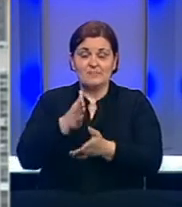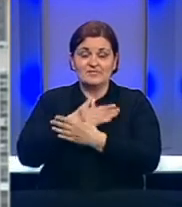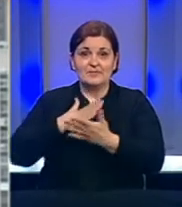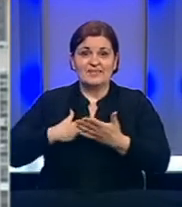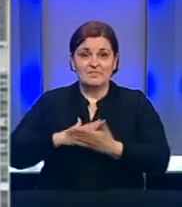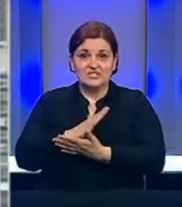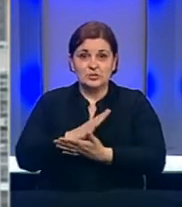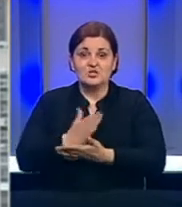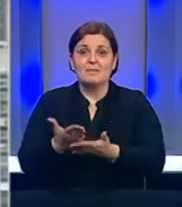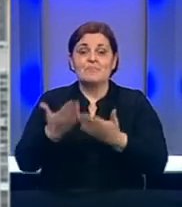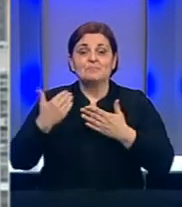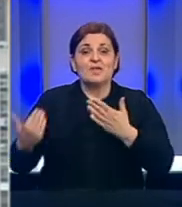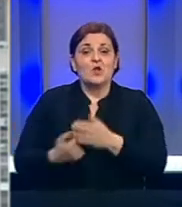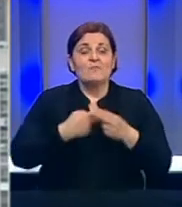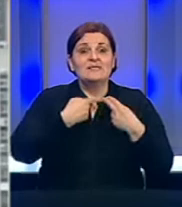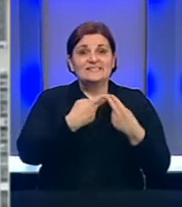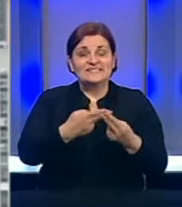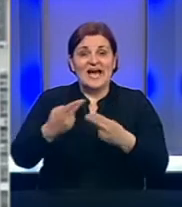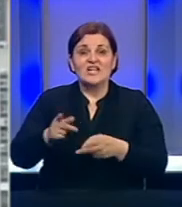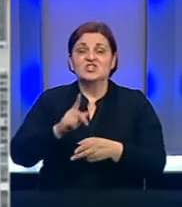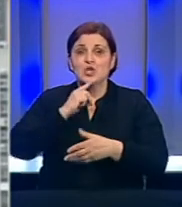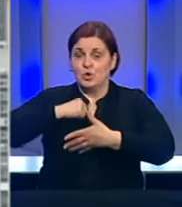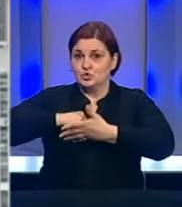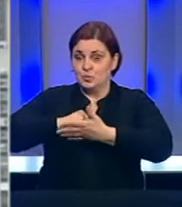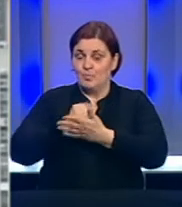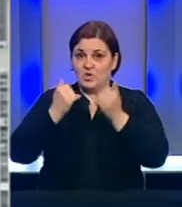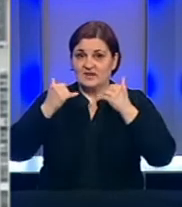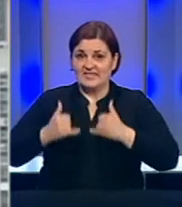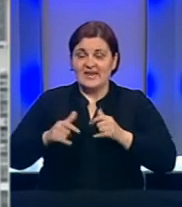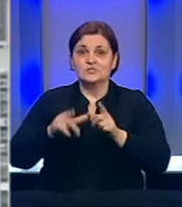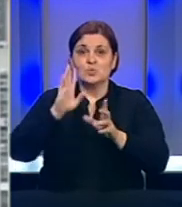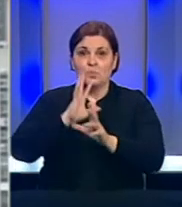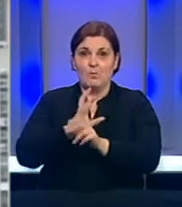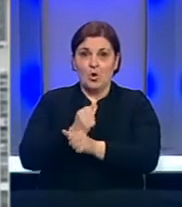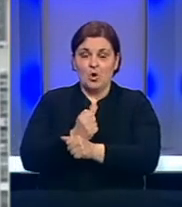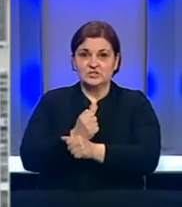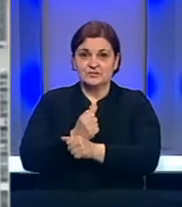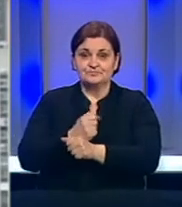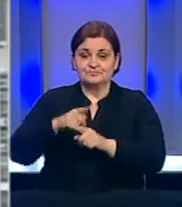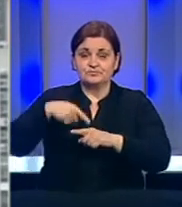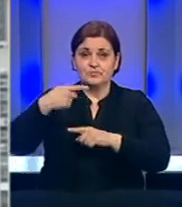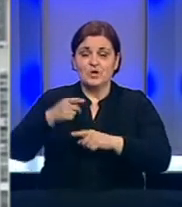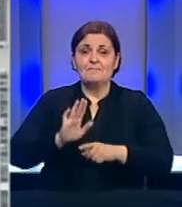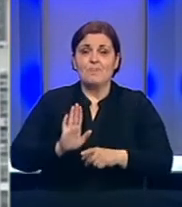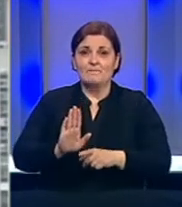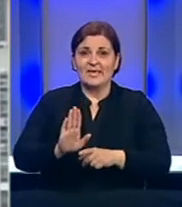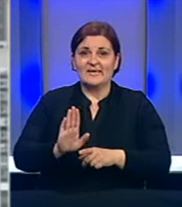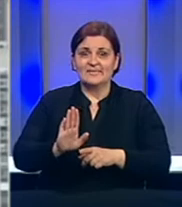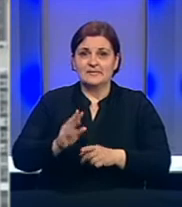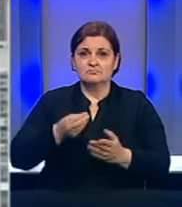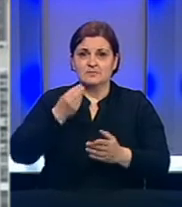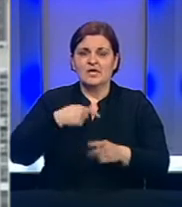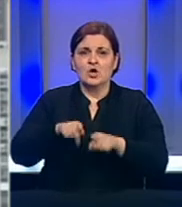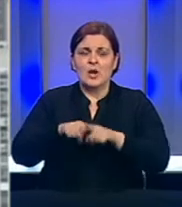slučajevima, ali i novozaraženim, koji su potvrđeni danas u BiH u narednim trenucima, prilog